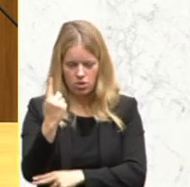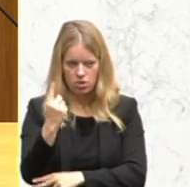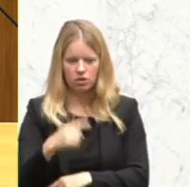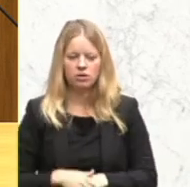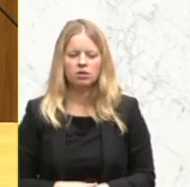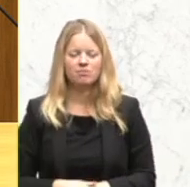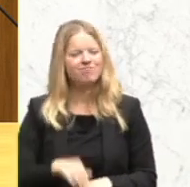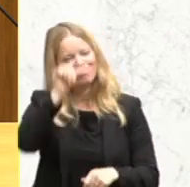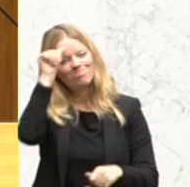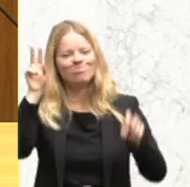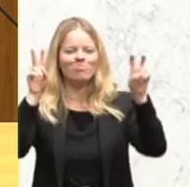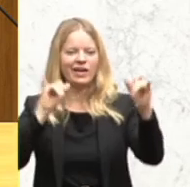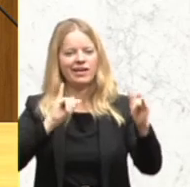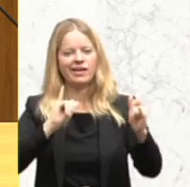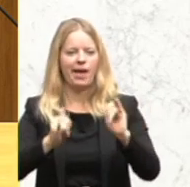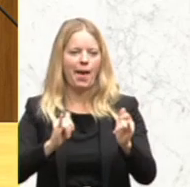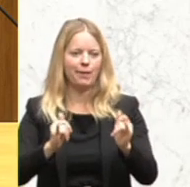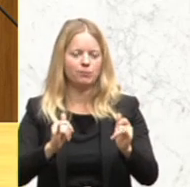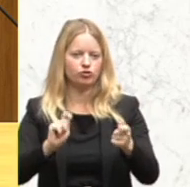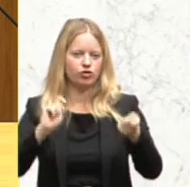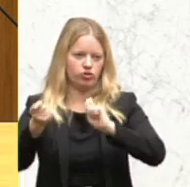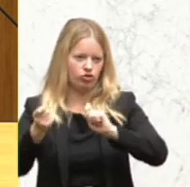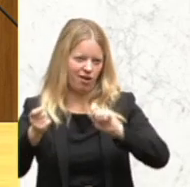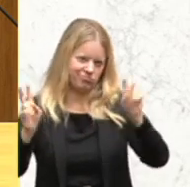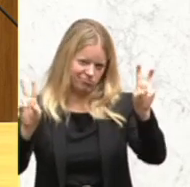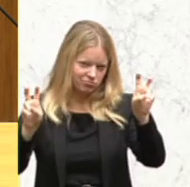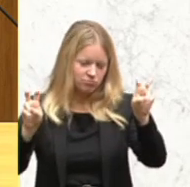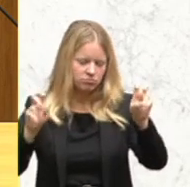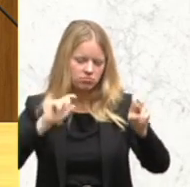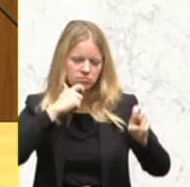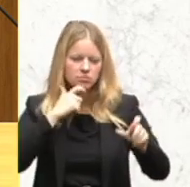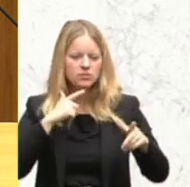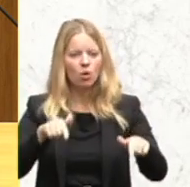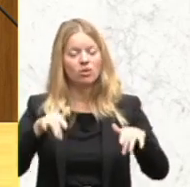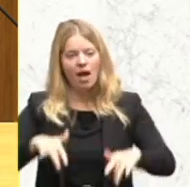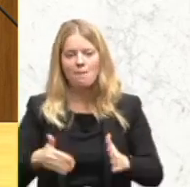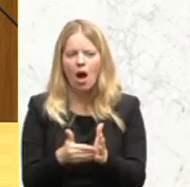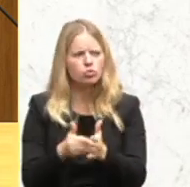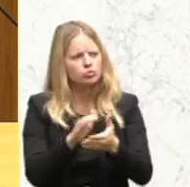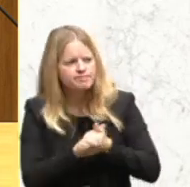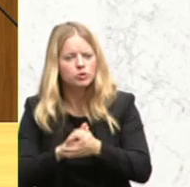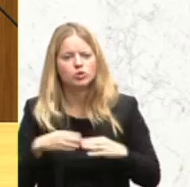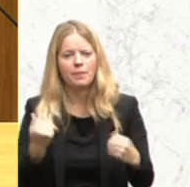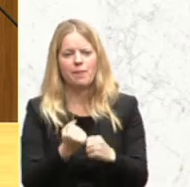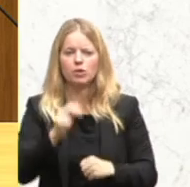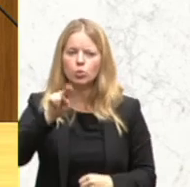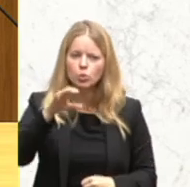international eine enge Zusammenarbeit bei der Terrorismusbekämpfung mit UNO, Frontex, Europol, Interpol.